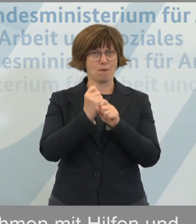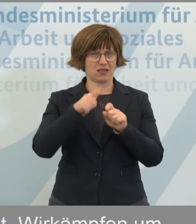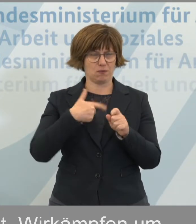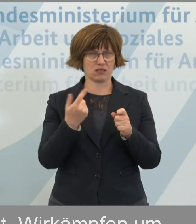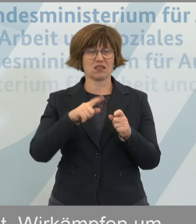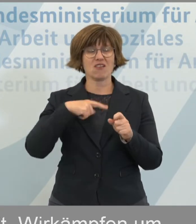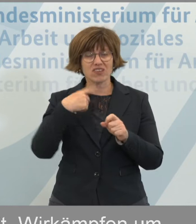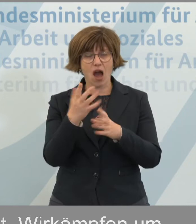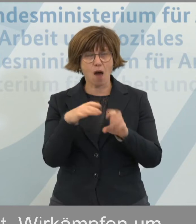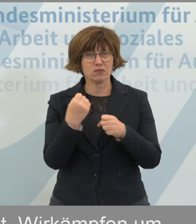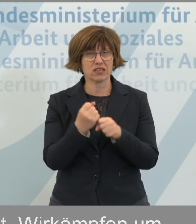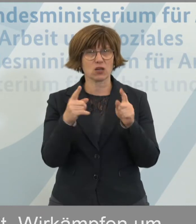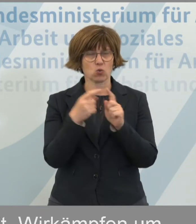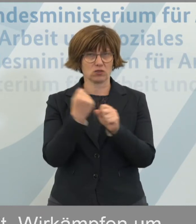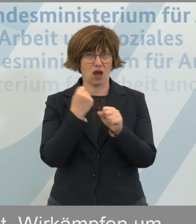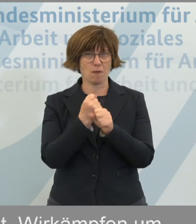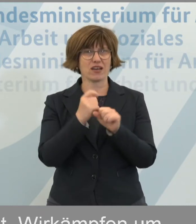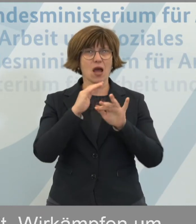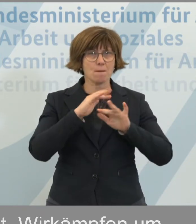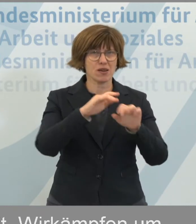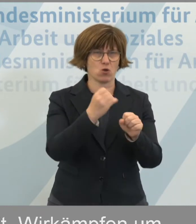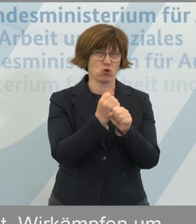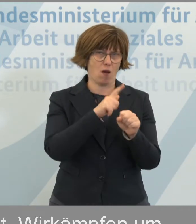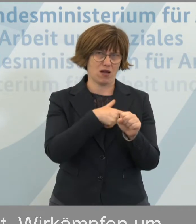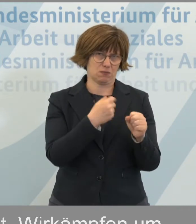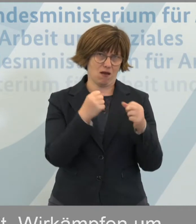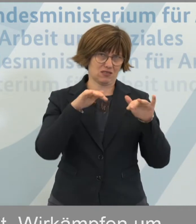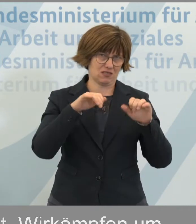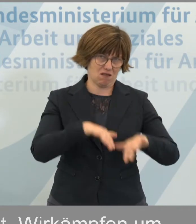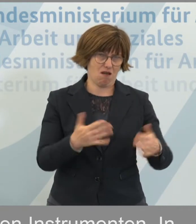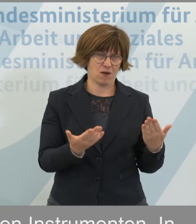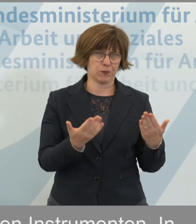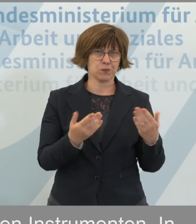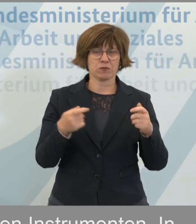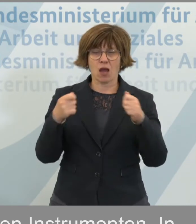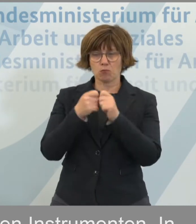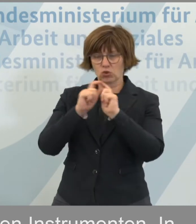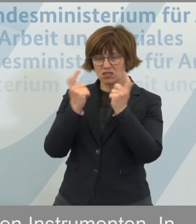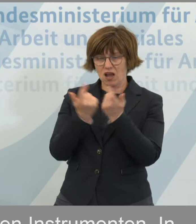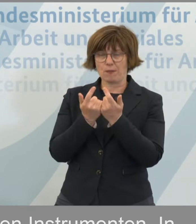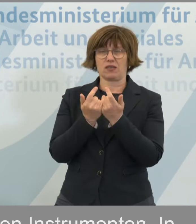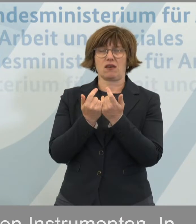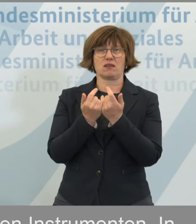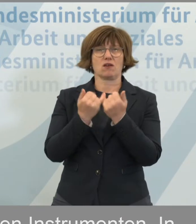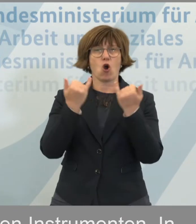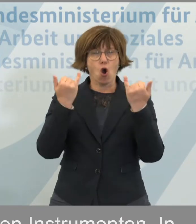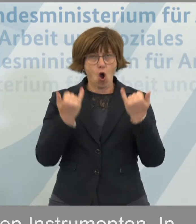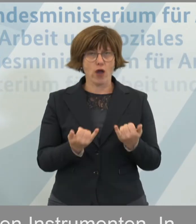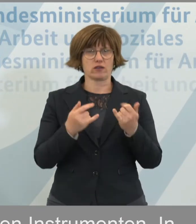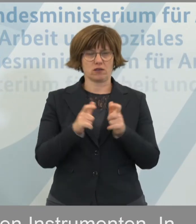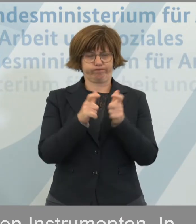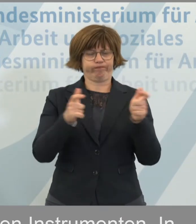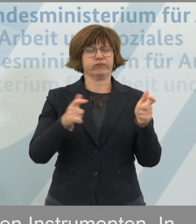mit der Kurzarbeit in Deutschland Millionen von Arbeitsplätzen. Das Bundeskabinett hat heute ein